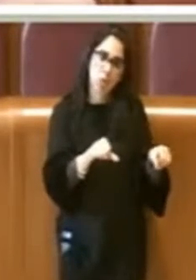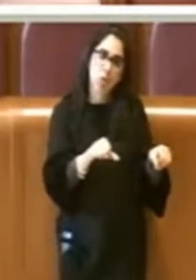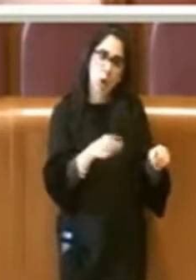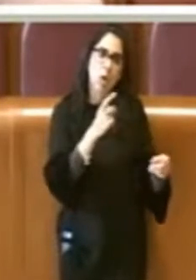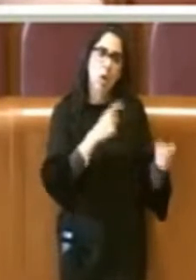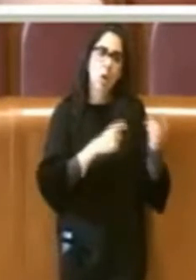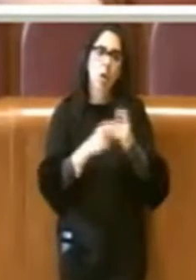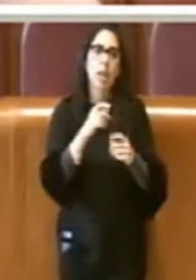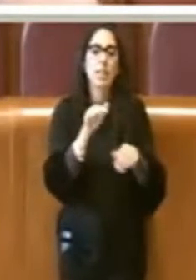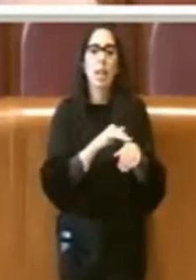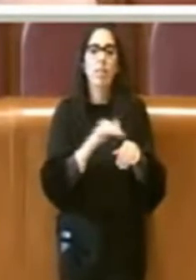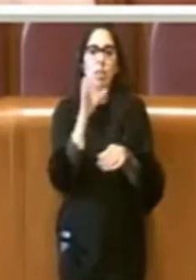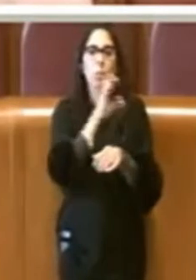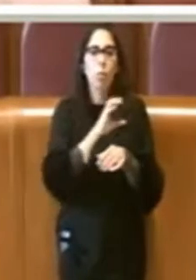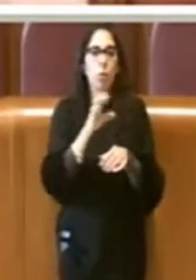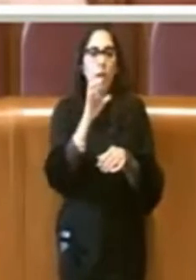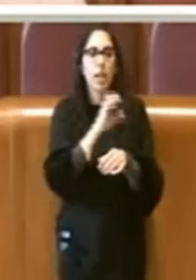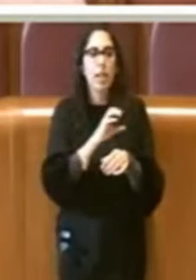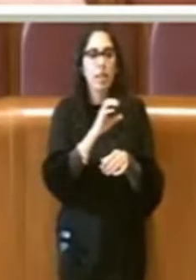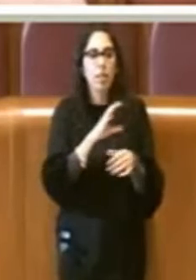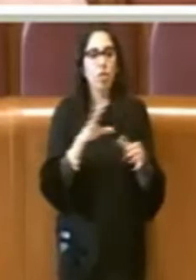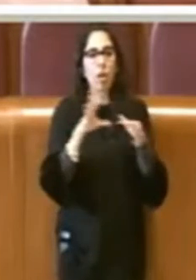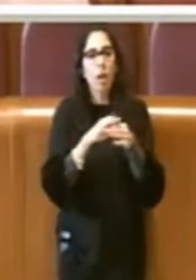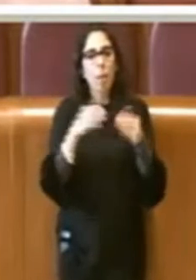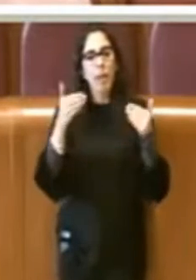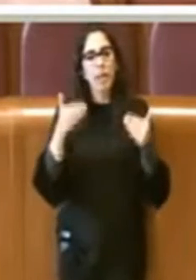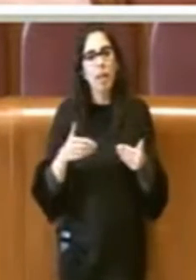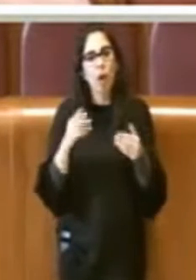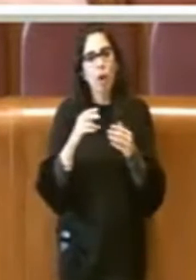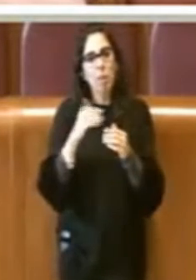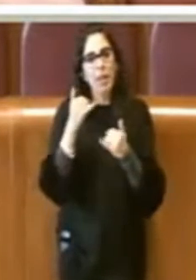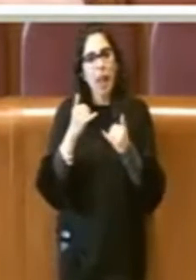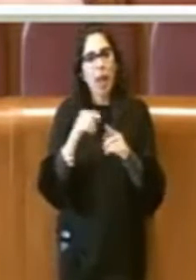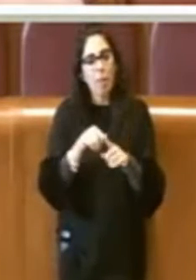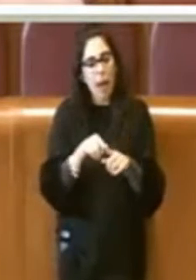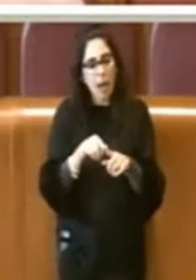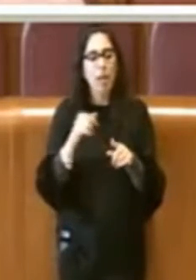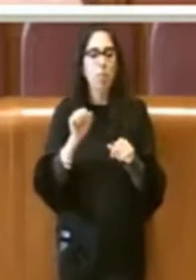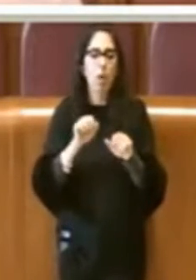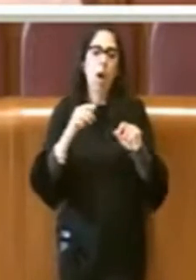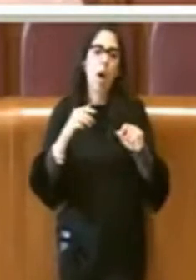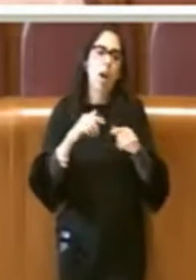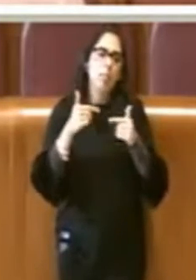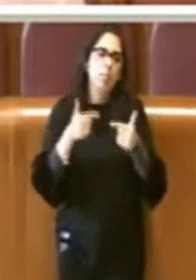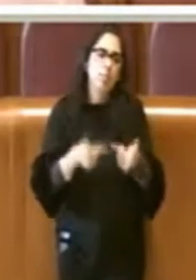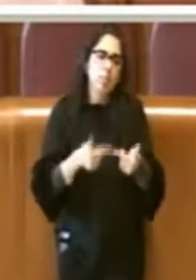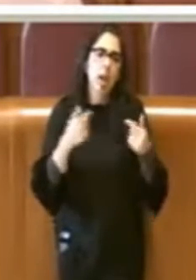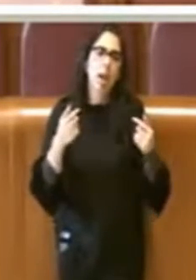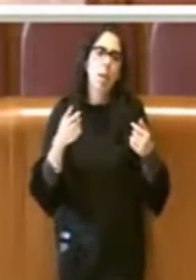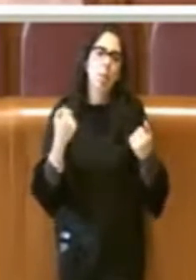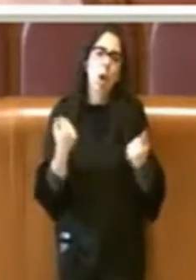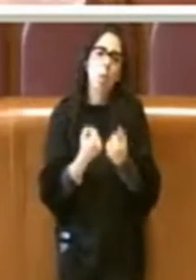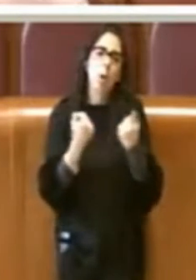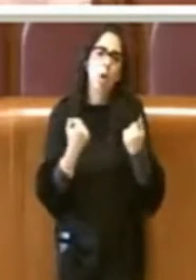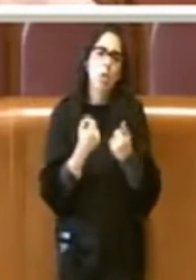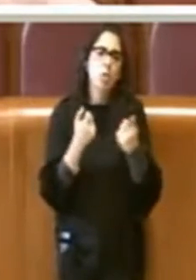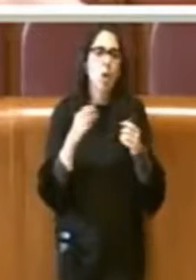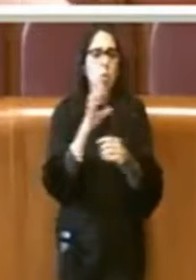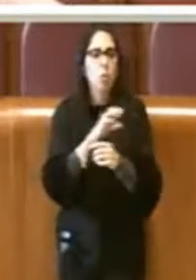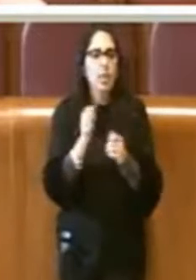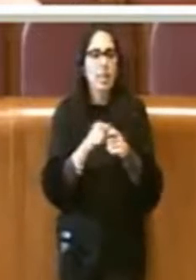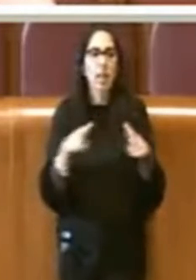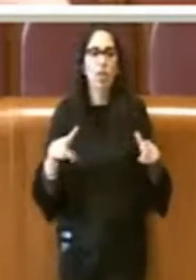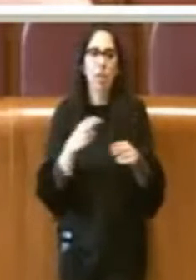turistici resi dalle piattaforme telematiche in attività di promozione turistica della città di Roma, quindi lo abbiamo già fatto,